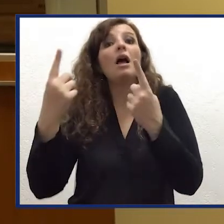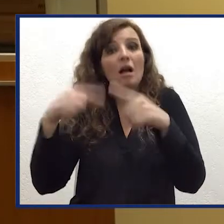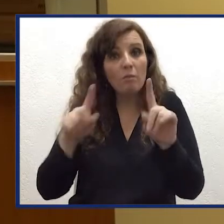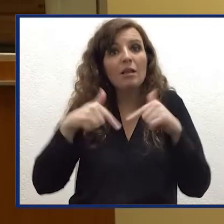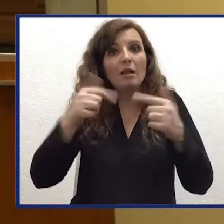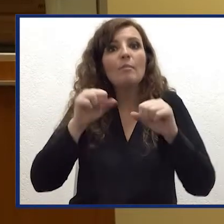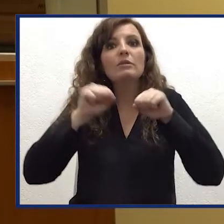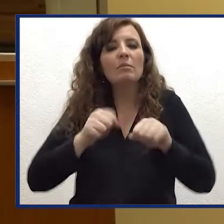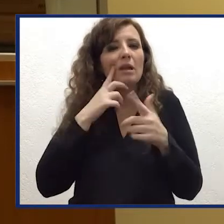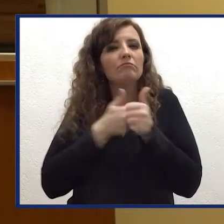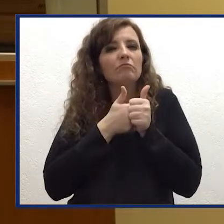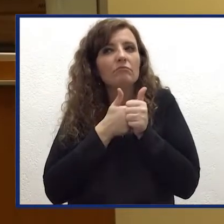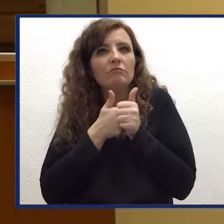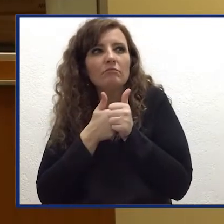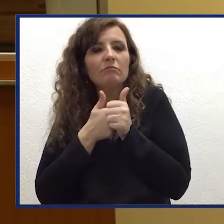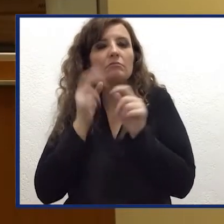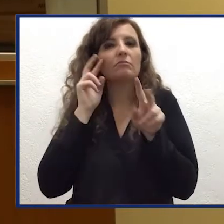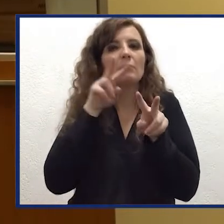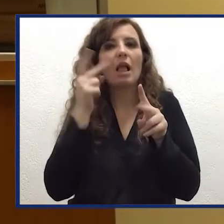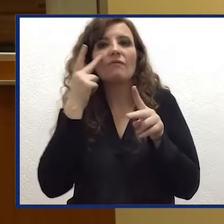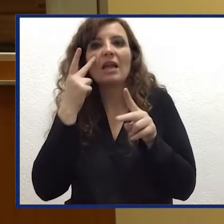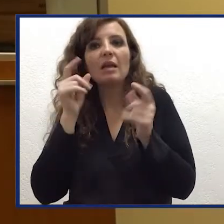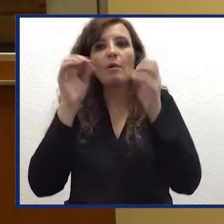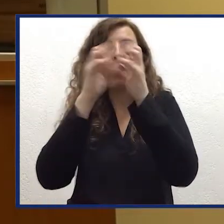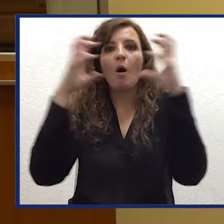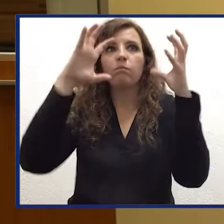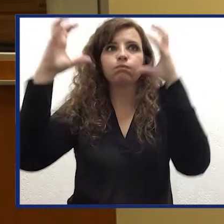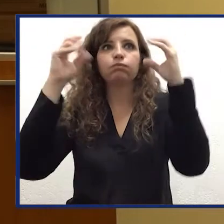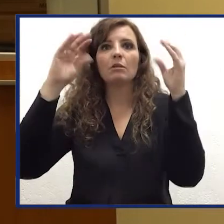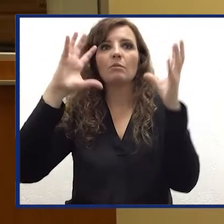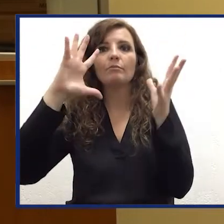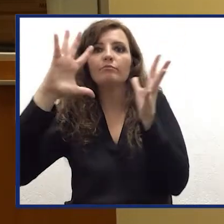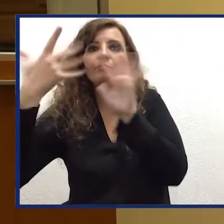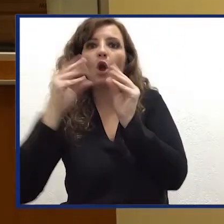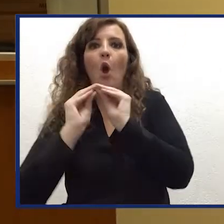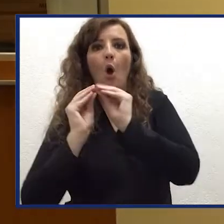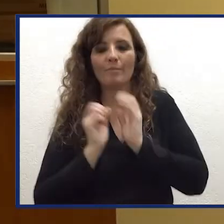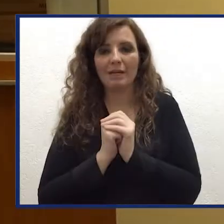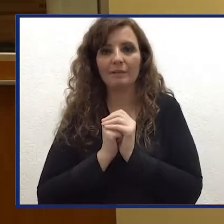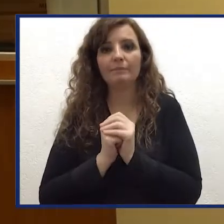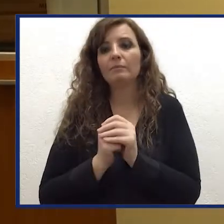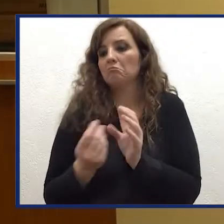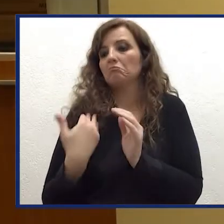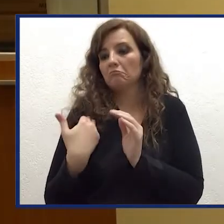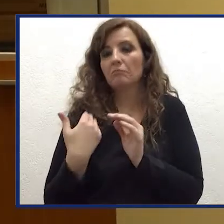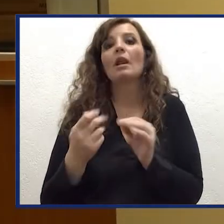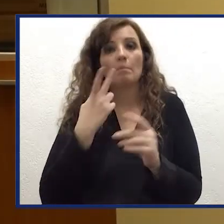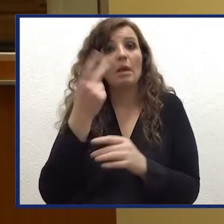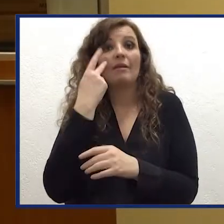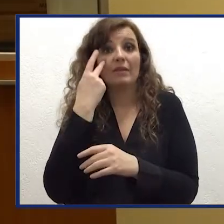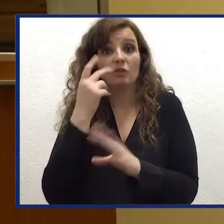consentito di seguire in maniera continua ed efficace l'eruzione della nube eruttiva. Più recentemente